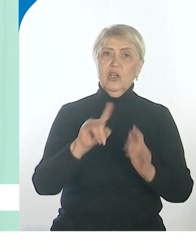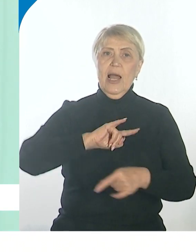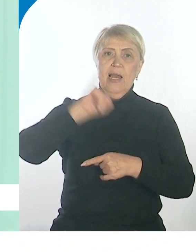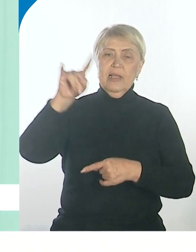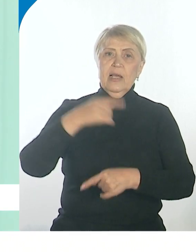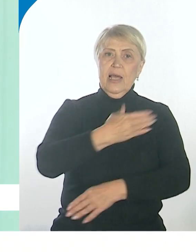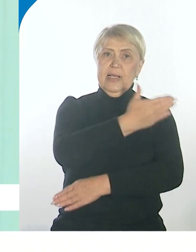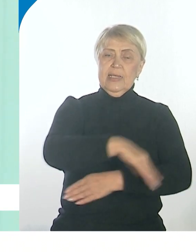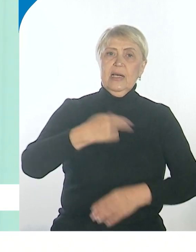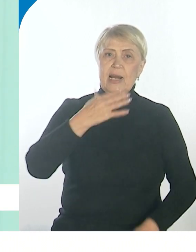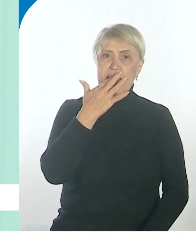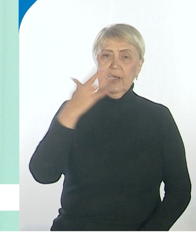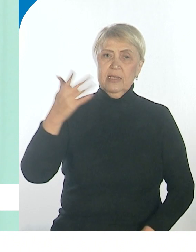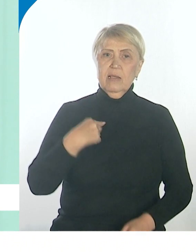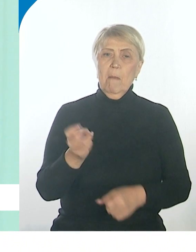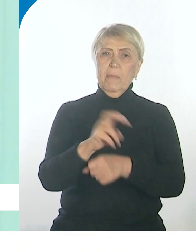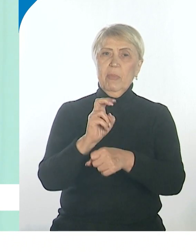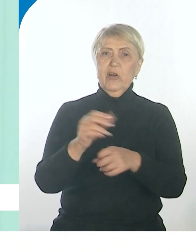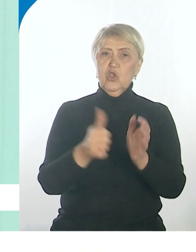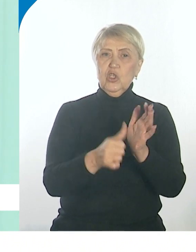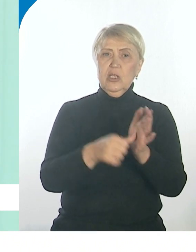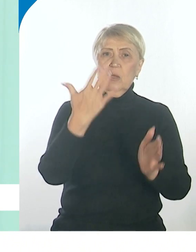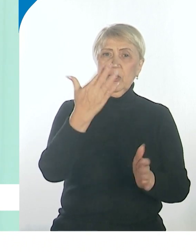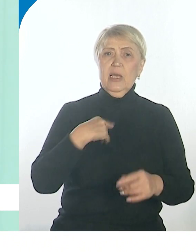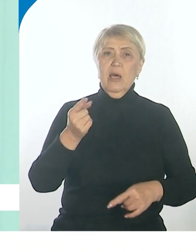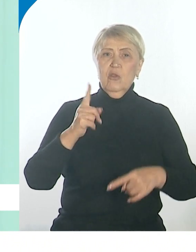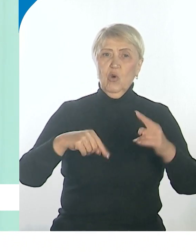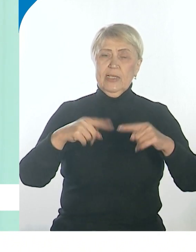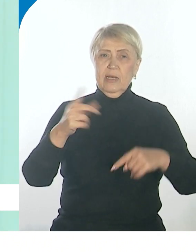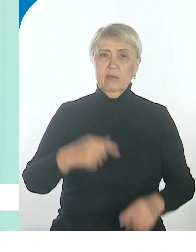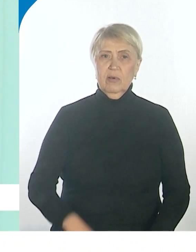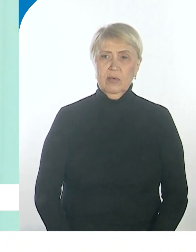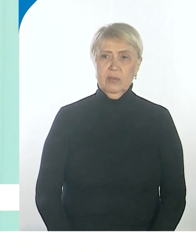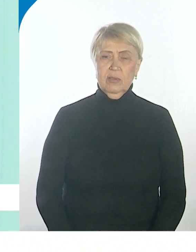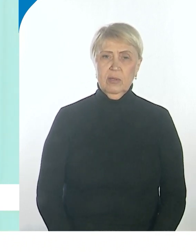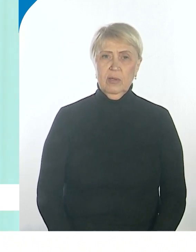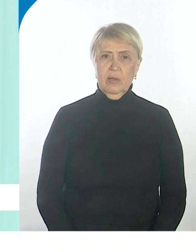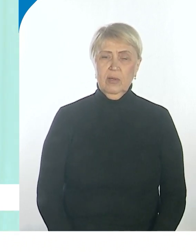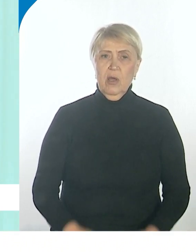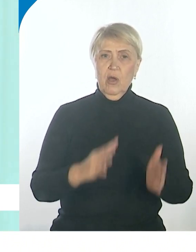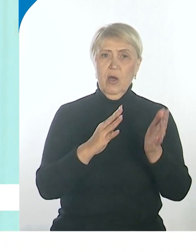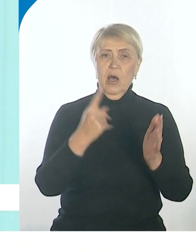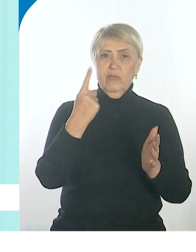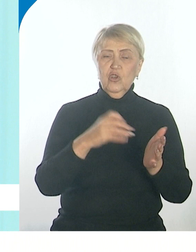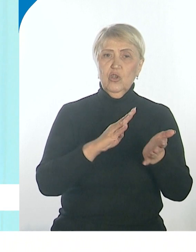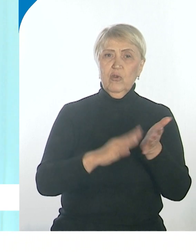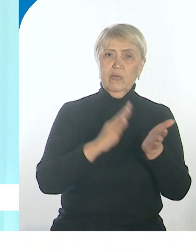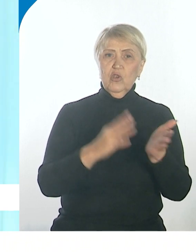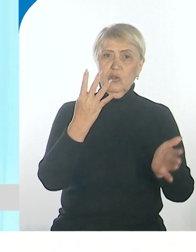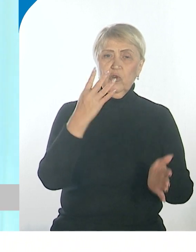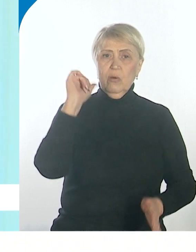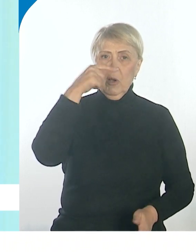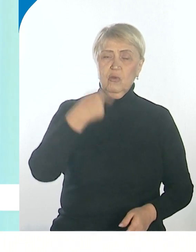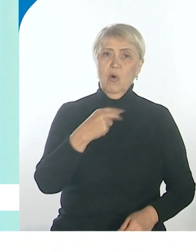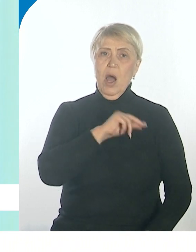побывал в 65 странах. А в 94-м году у нас работы не